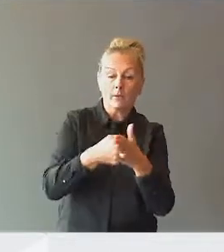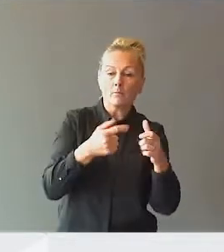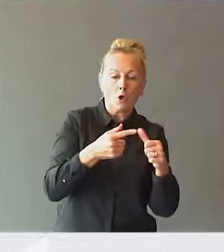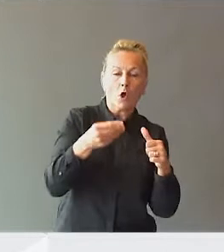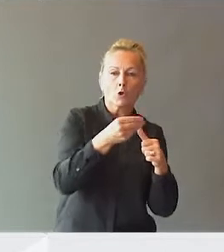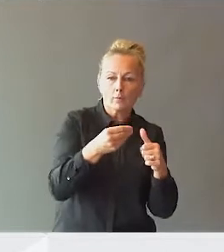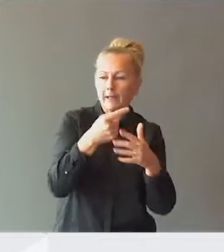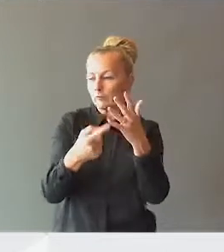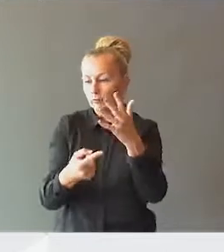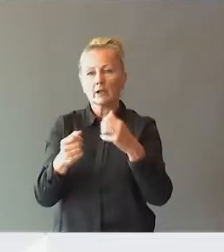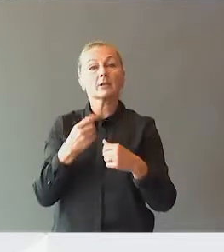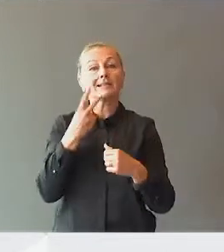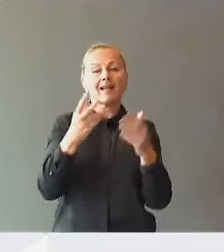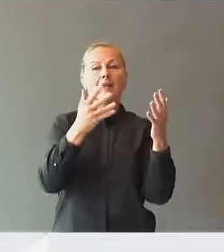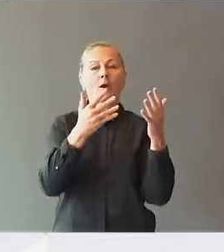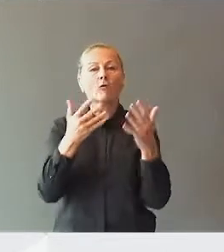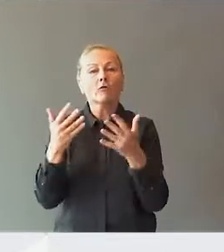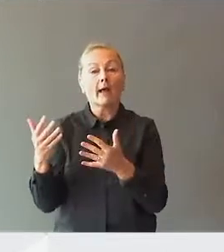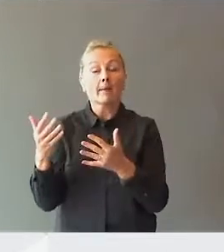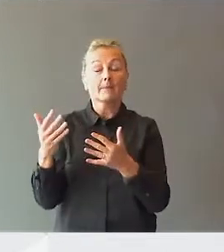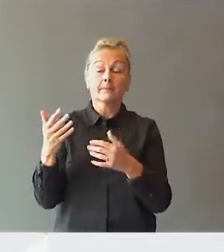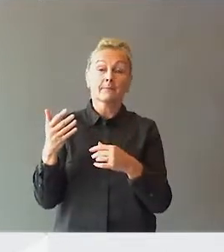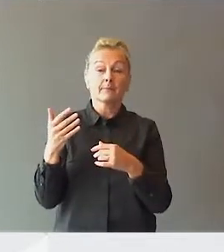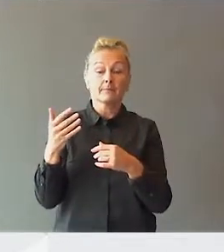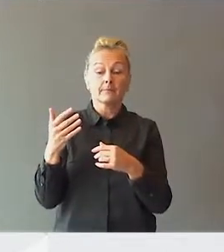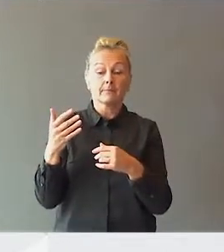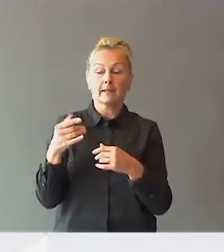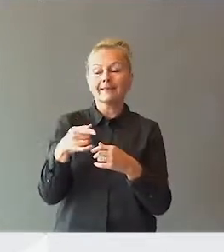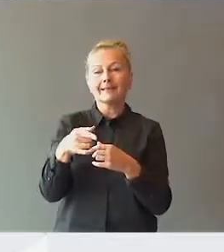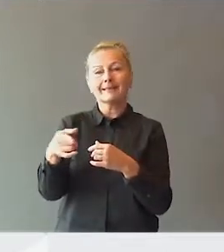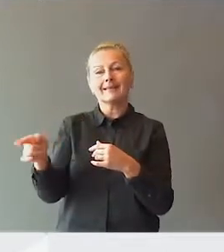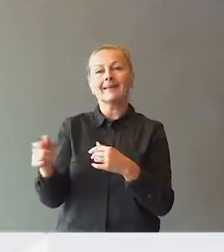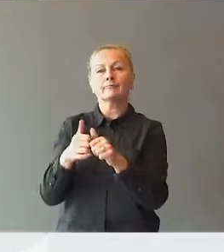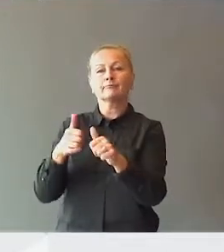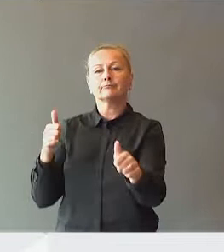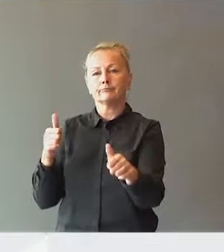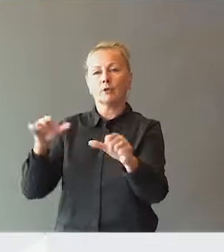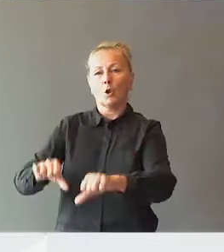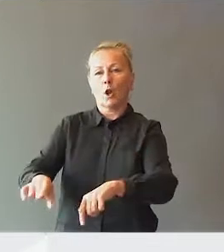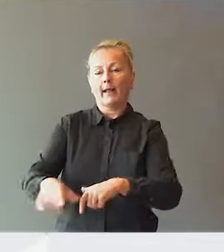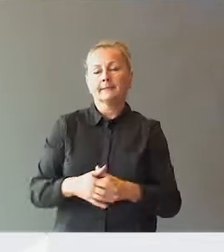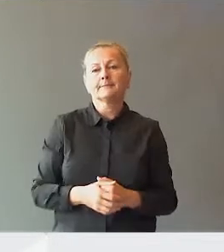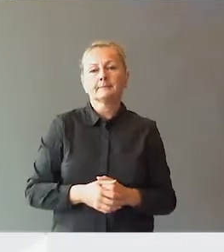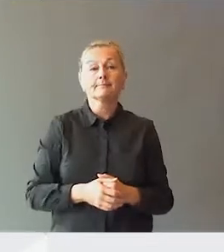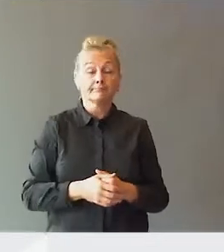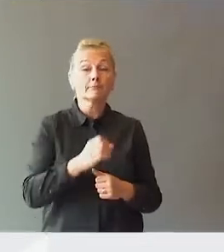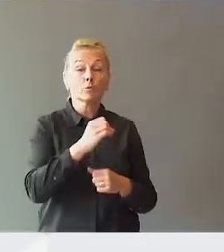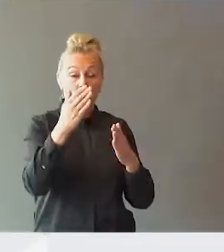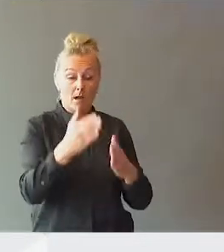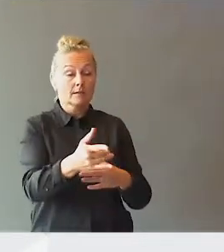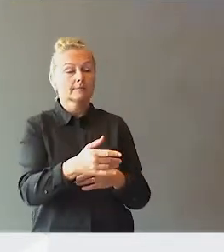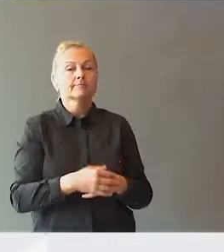andre ting, så ser vi jo ofte at de her kommer dårlig ut. Tusen takk skal du ha.